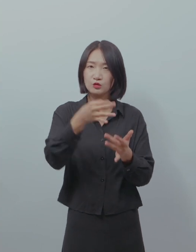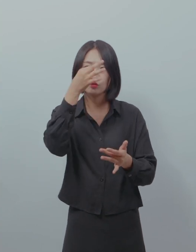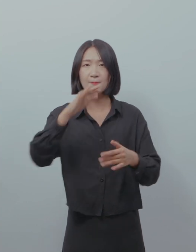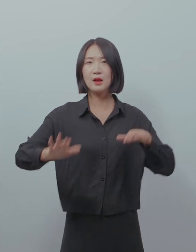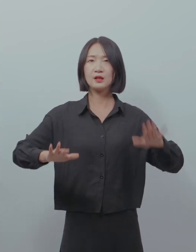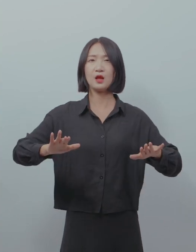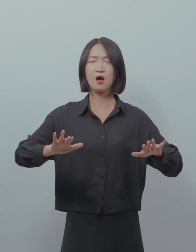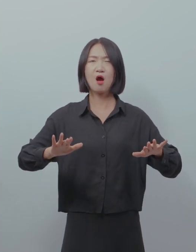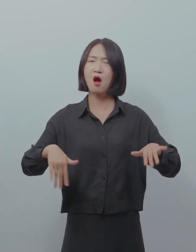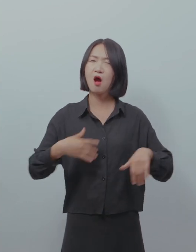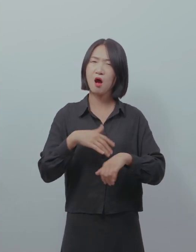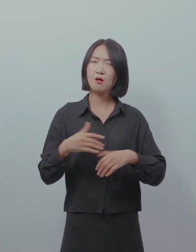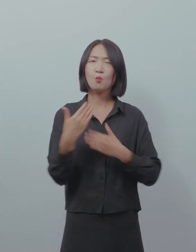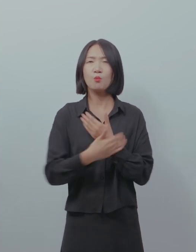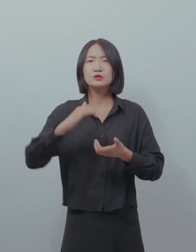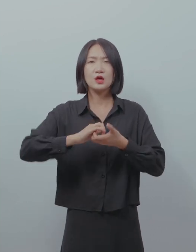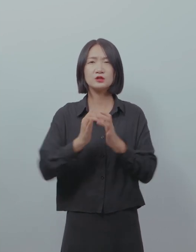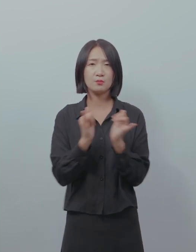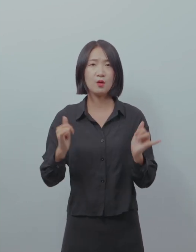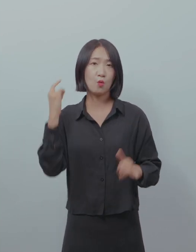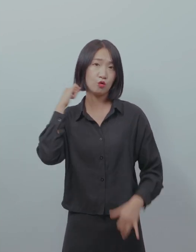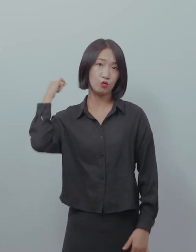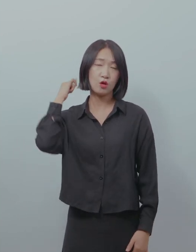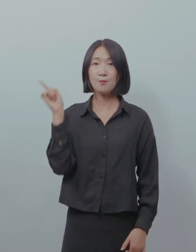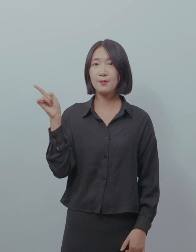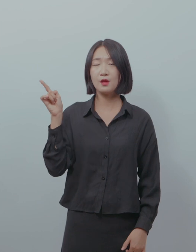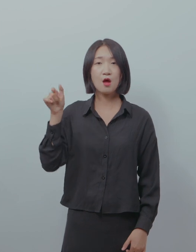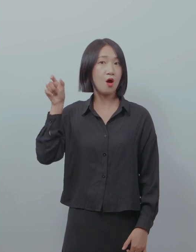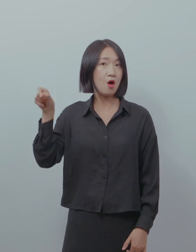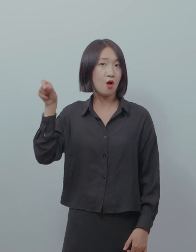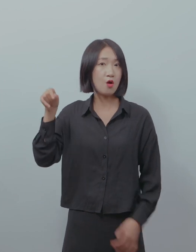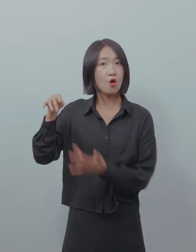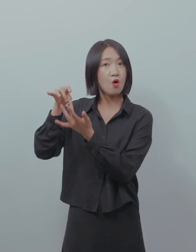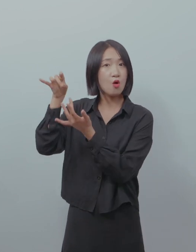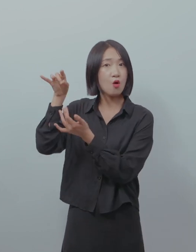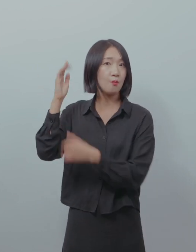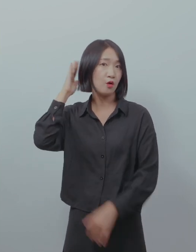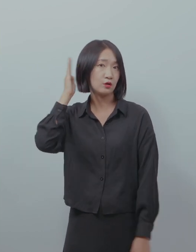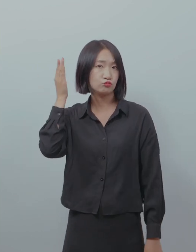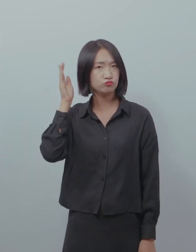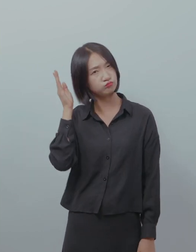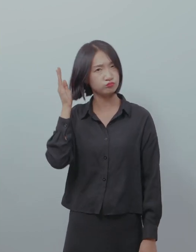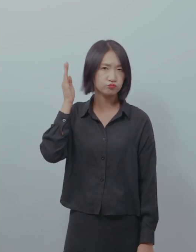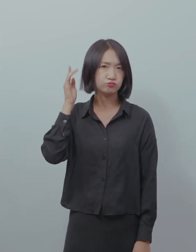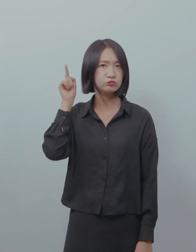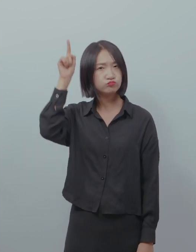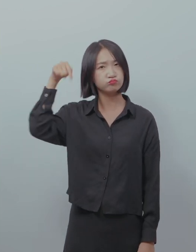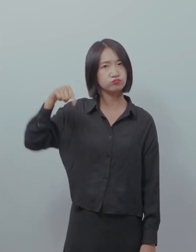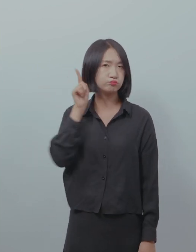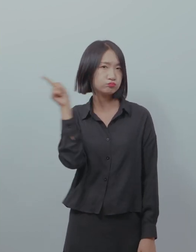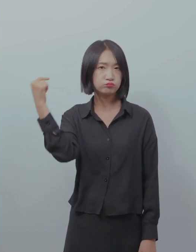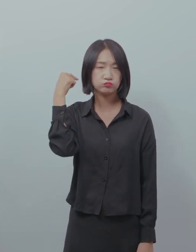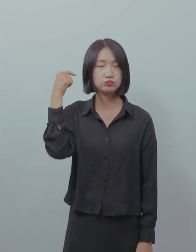팔과 다리가 정말 불편하신 분들이 머리 뒤쪽이나 옆에 스위치를 설치를 해두고 머리를 움직여서